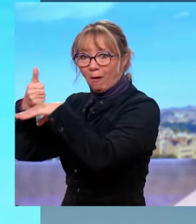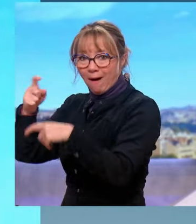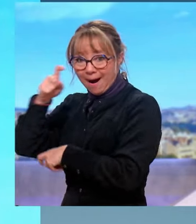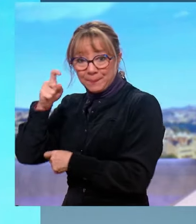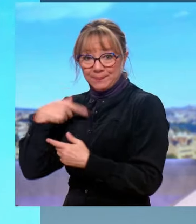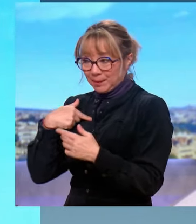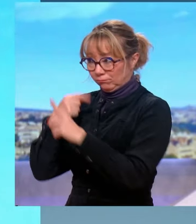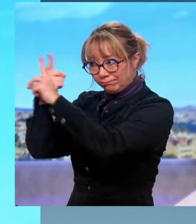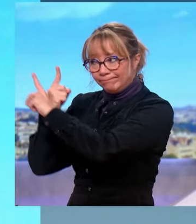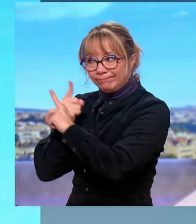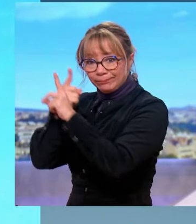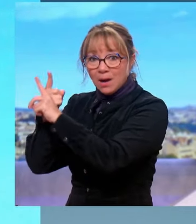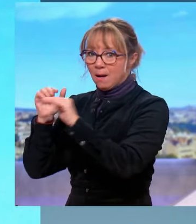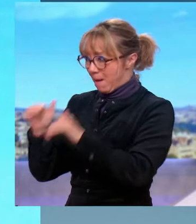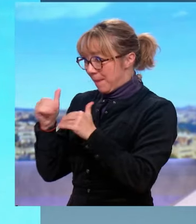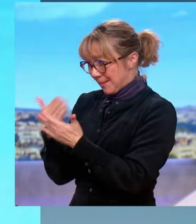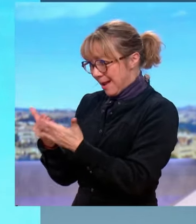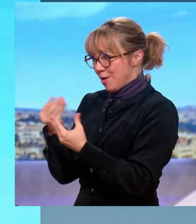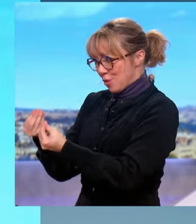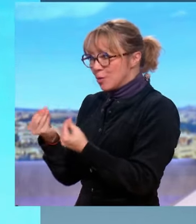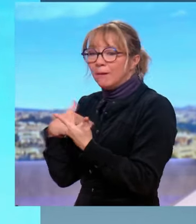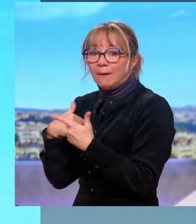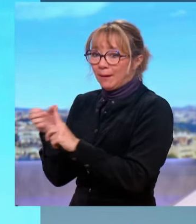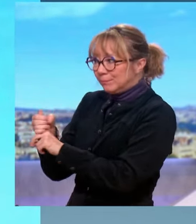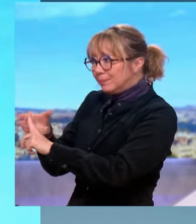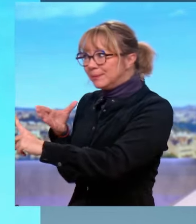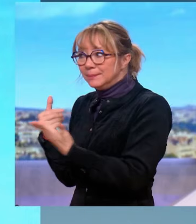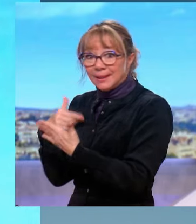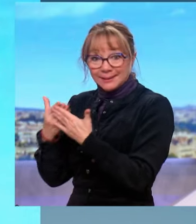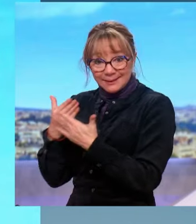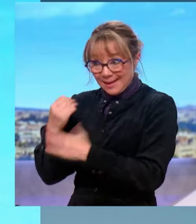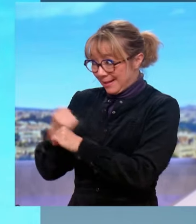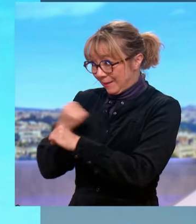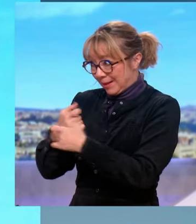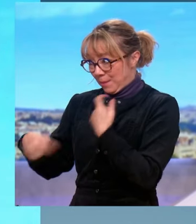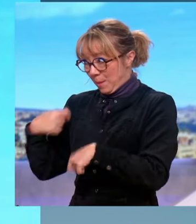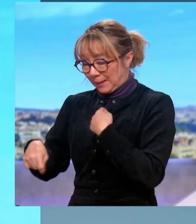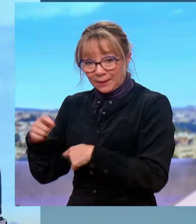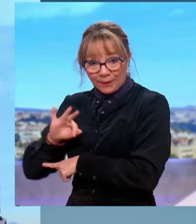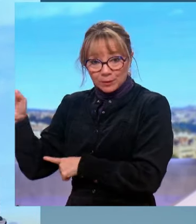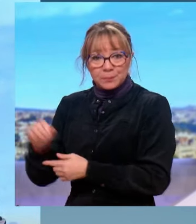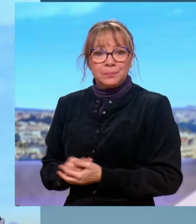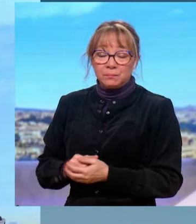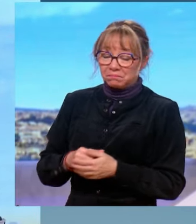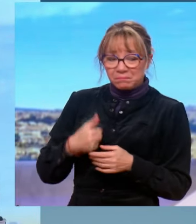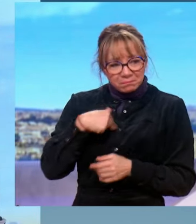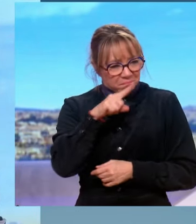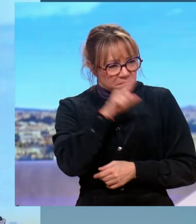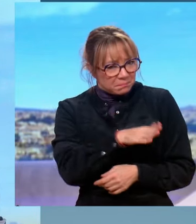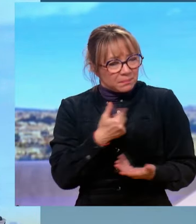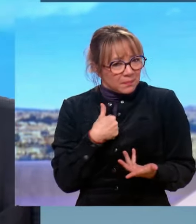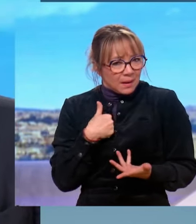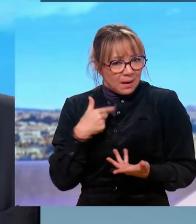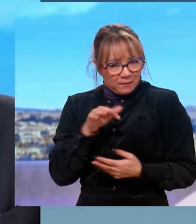d'aboutir à la libération de nos otages, de parvenir à une trêve. C'est aussi le travail diplomatique de Mais vous trouvez que cette influence dont vous parlez,